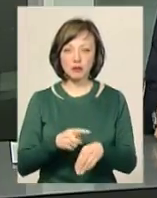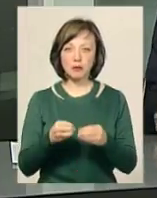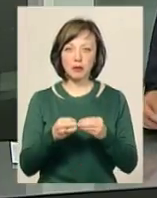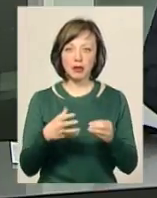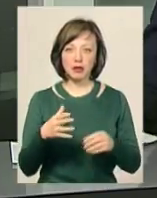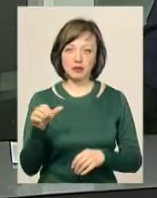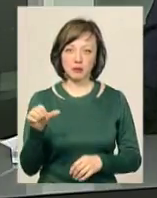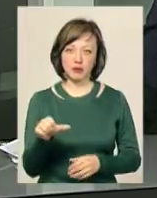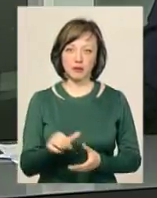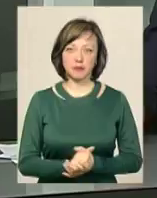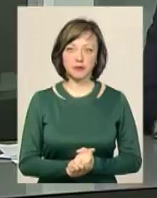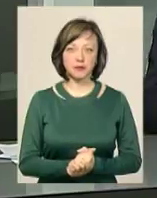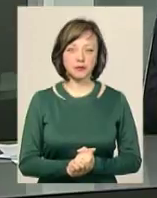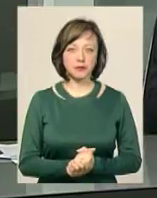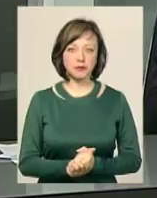хвилин.